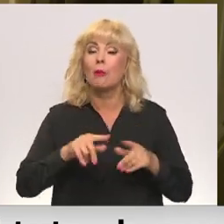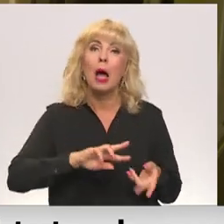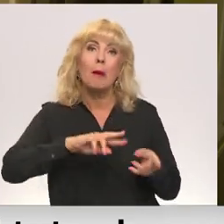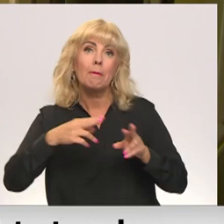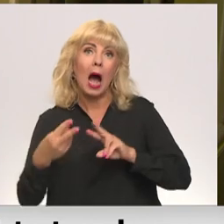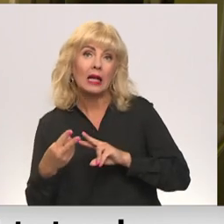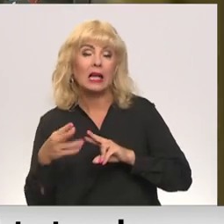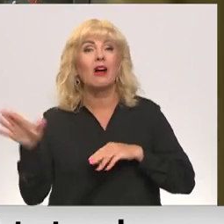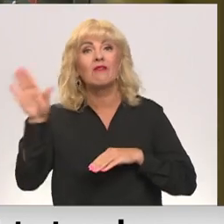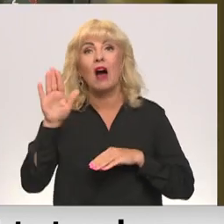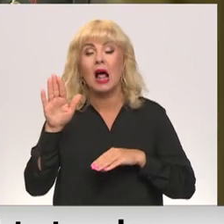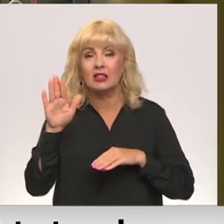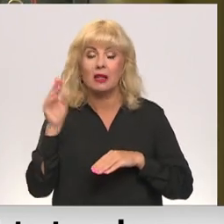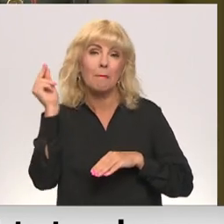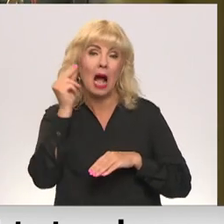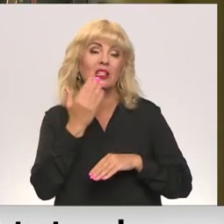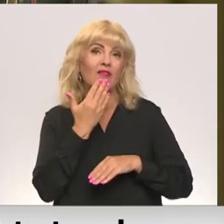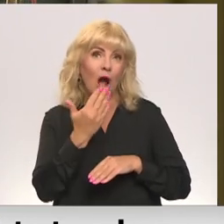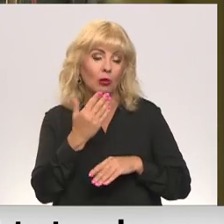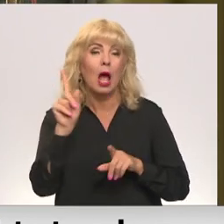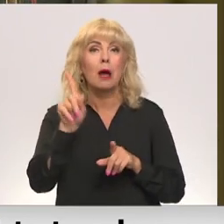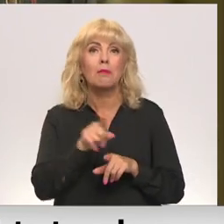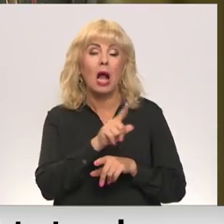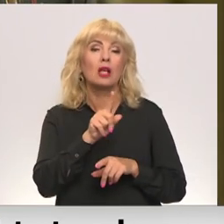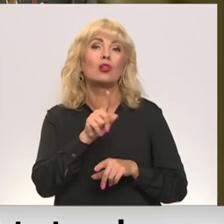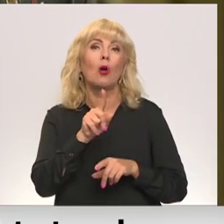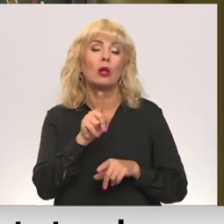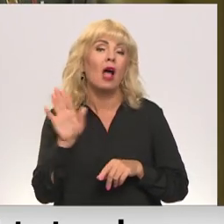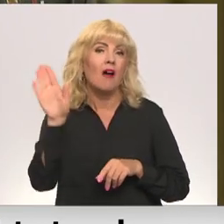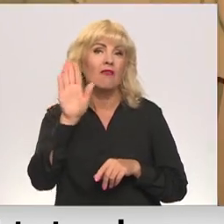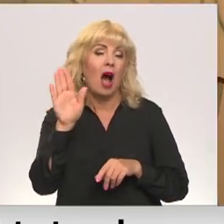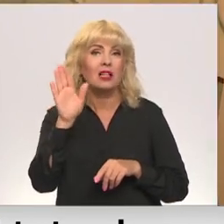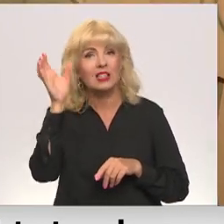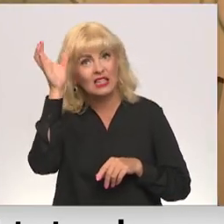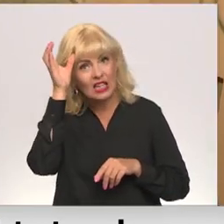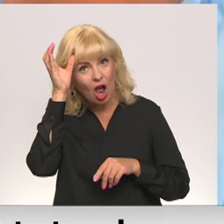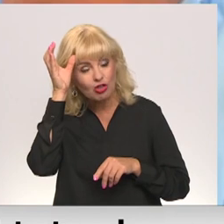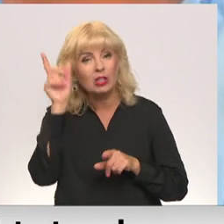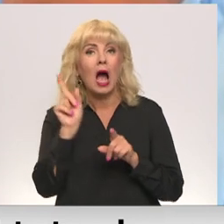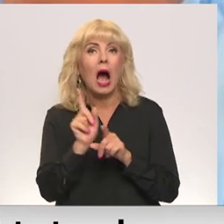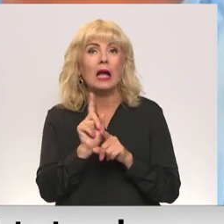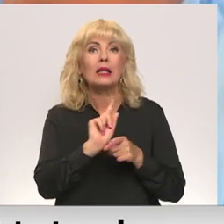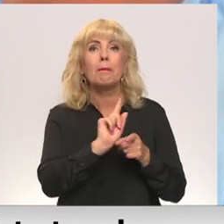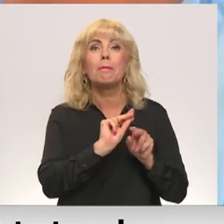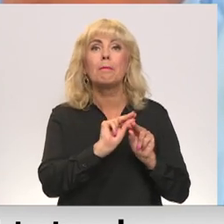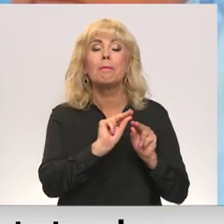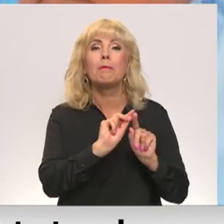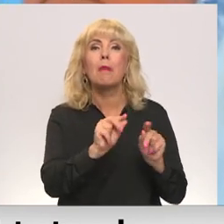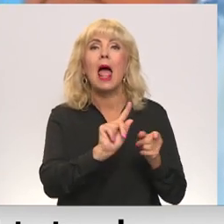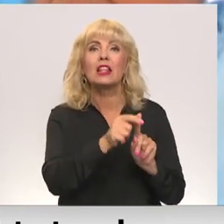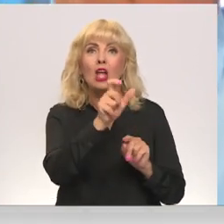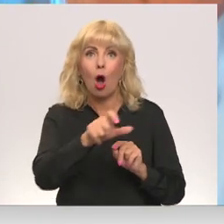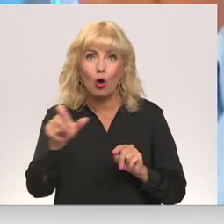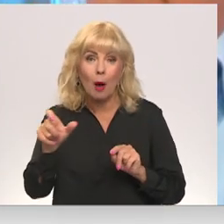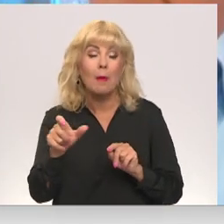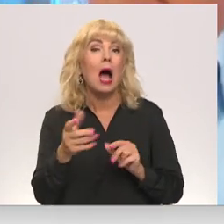mācībām valsts velodā, to starp presot obligātes valsts velodas zināšanas arī pedagogiem. Mums atrākais, kas var iedot rezultāciju,